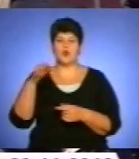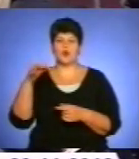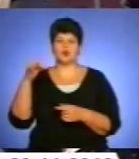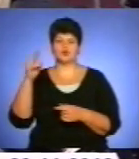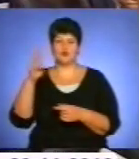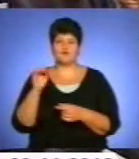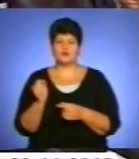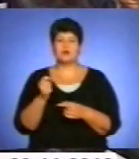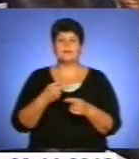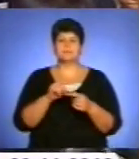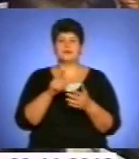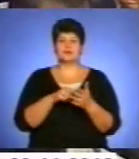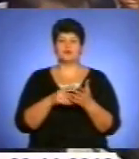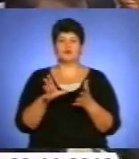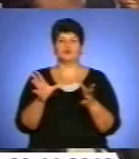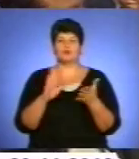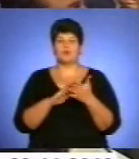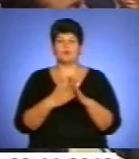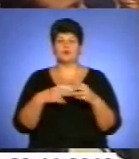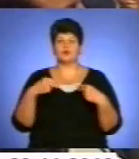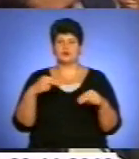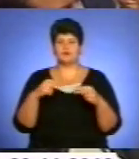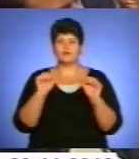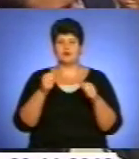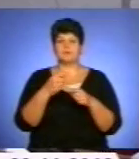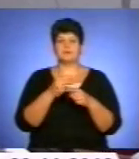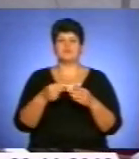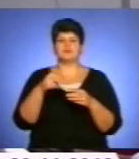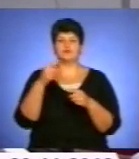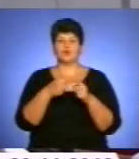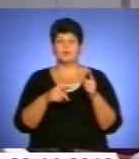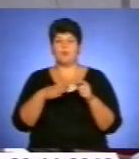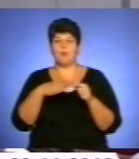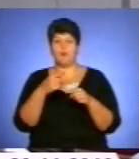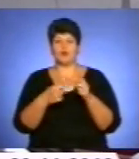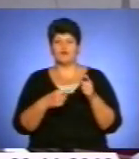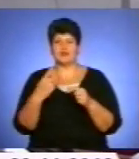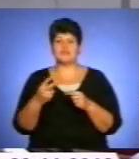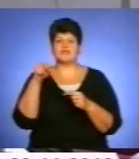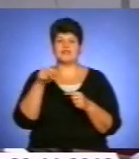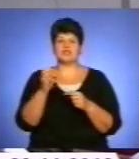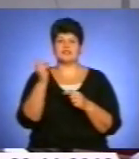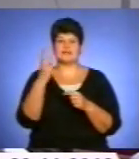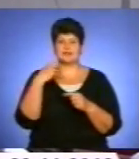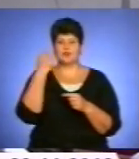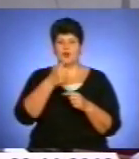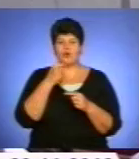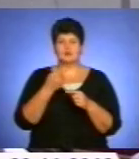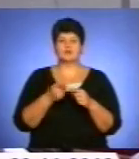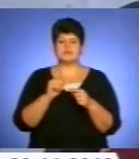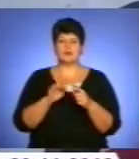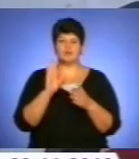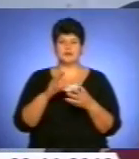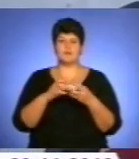вільної торгівлі можуть підписати вже у другій половині 2013 року. Завдяки чому вирішиться проблема візового режиму з європейськими